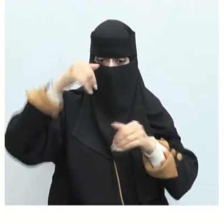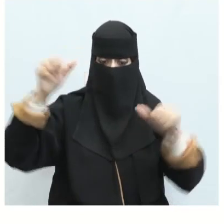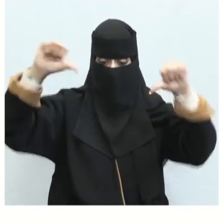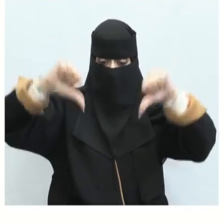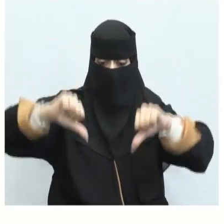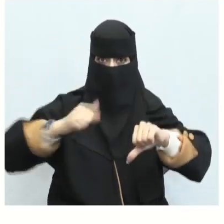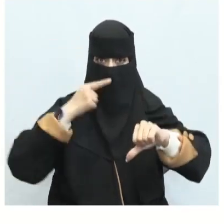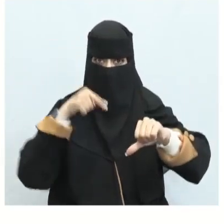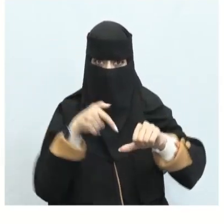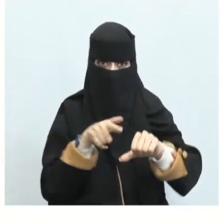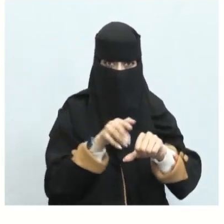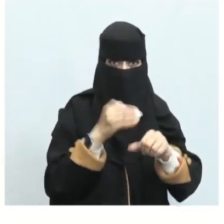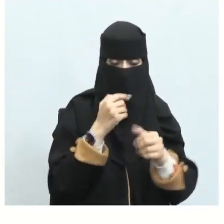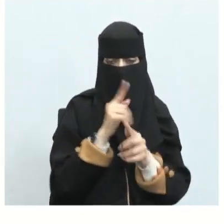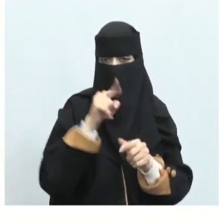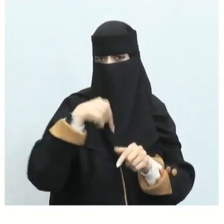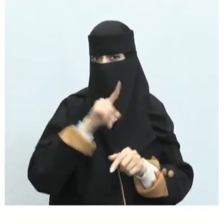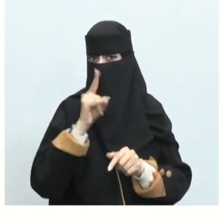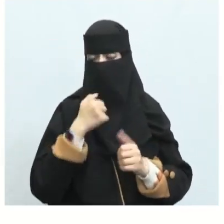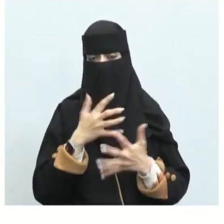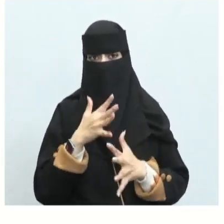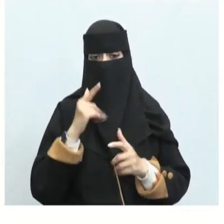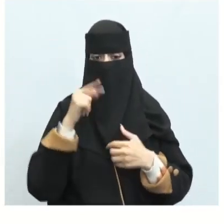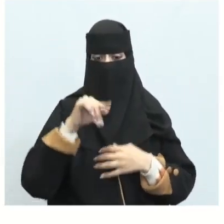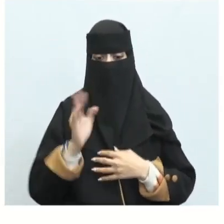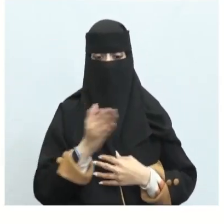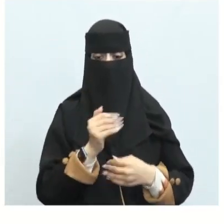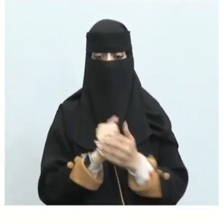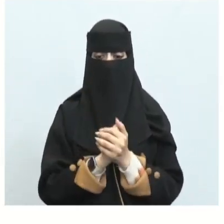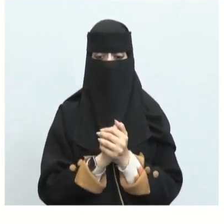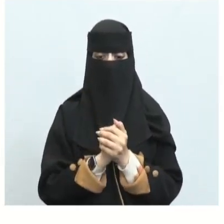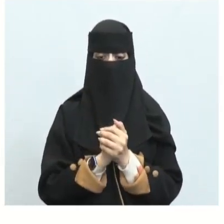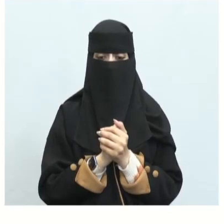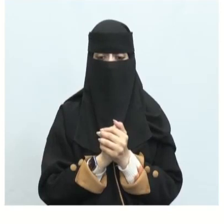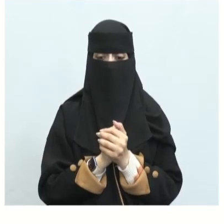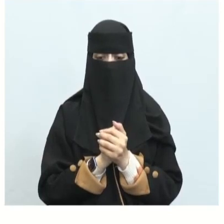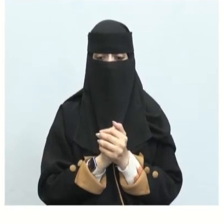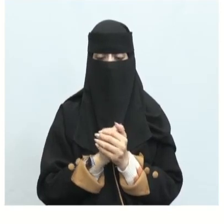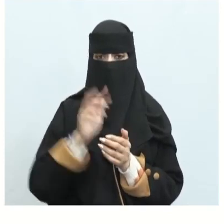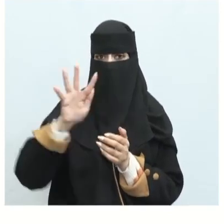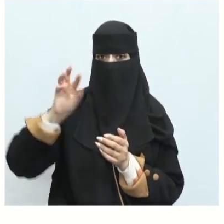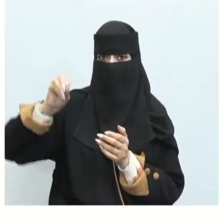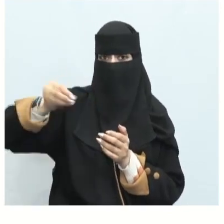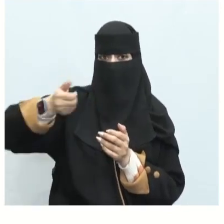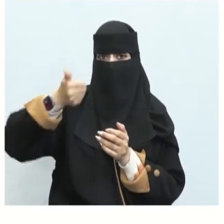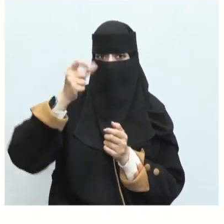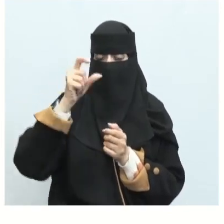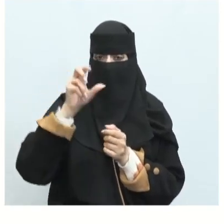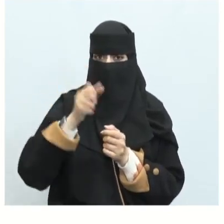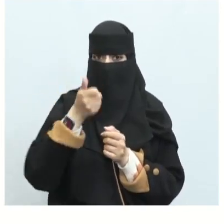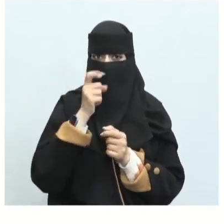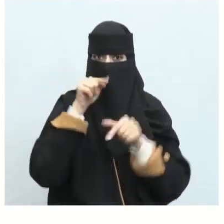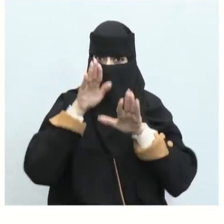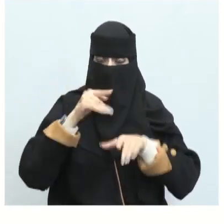للخوف ولكنه هو مقدام دليل على أنه مقدام هنا كناية عن الإقدام والشجاعة شهادوا أندية كناية